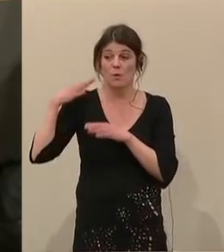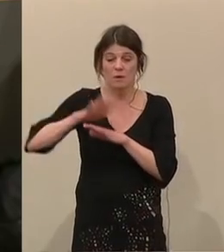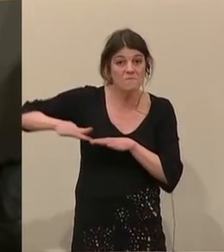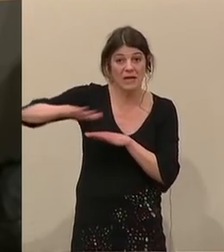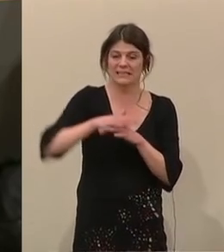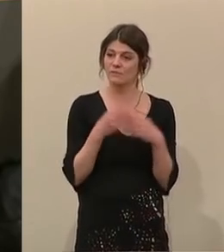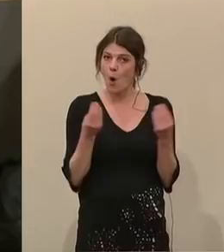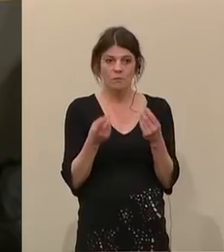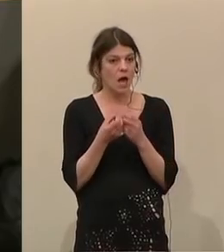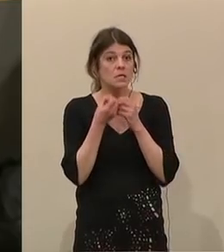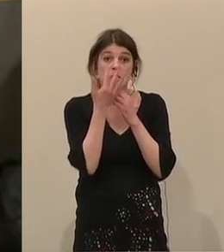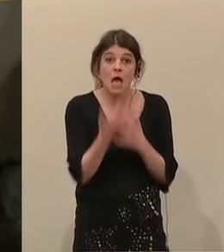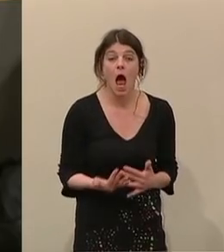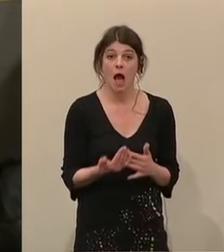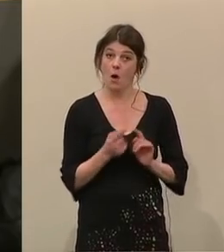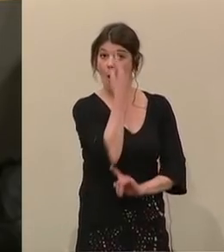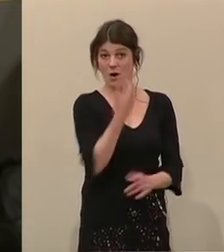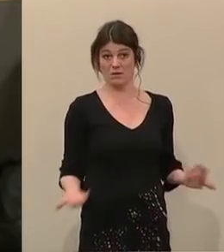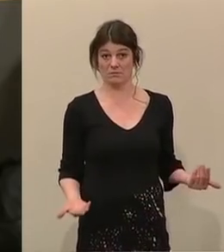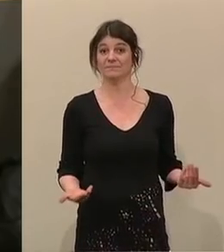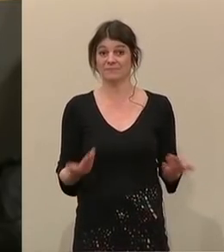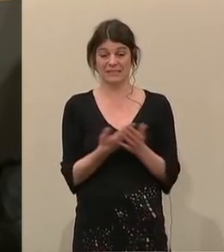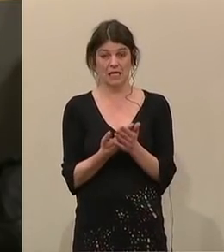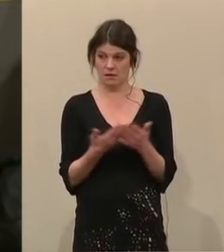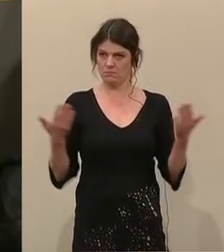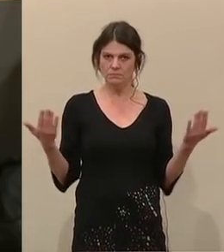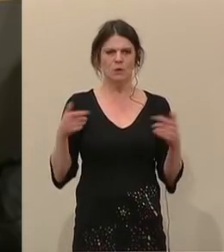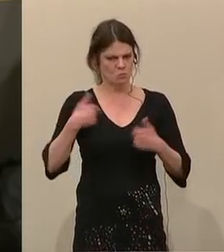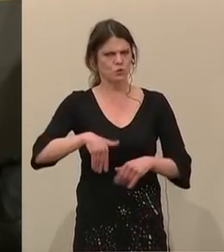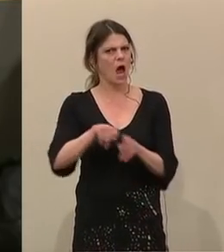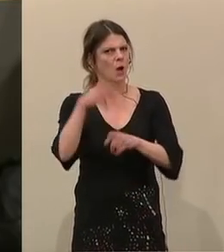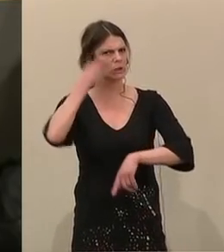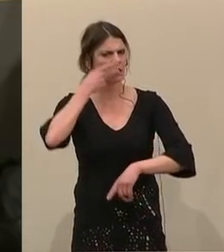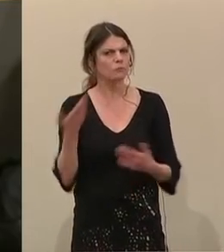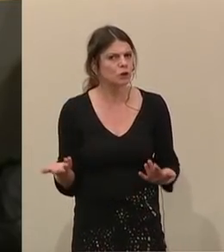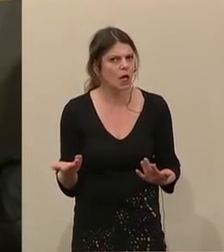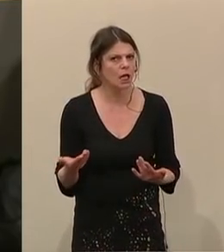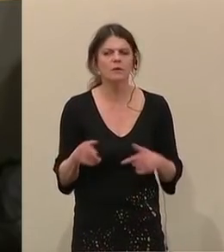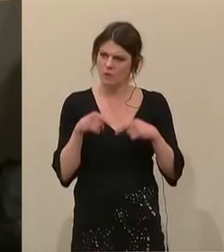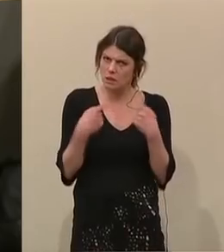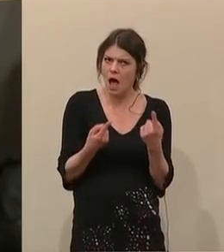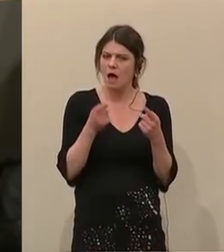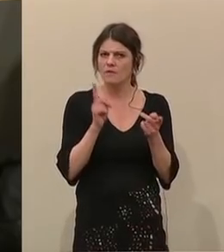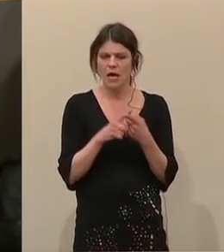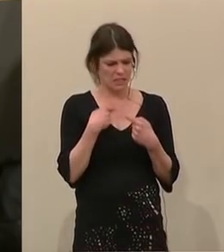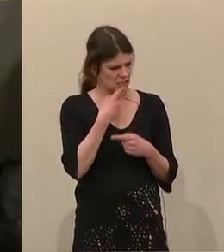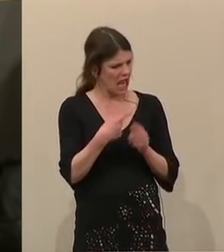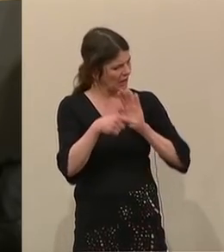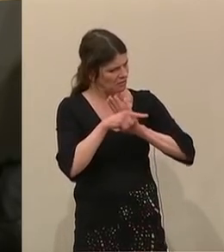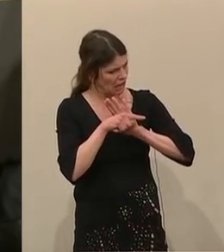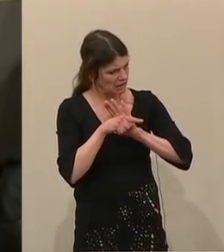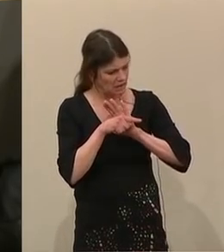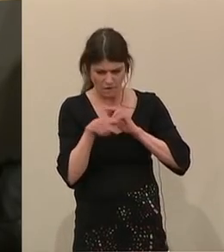Einfach weil die Quantität eine so große ist. Und das ist doch eigentlich eine Selbstverständlichkeit, dass man dann, wenn man zu negativen